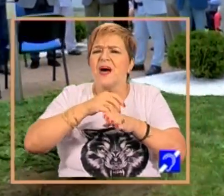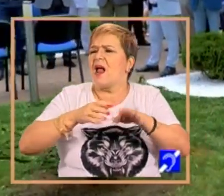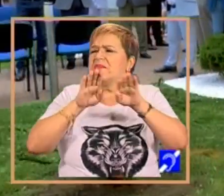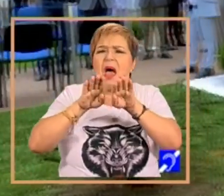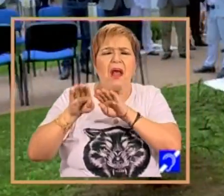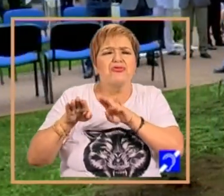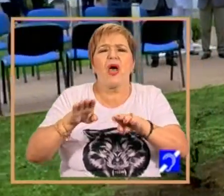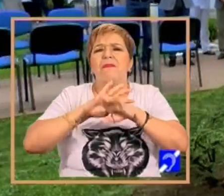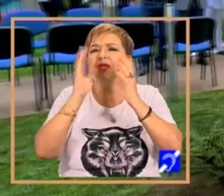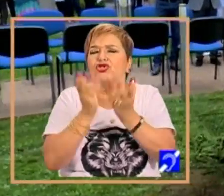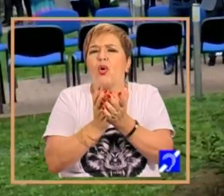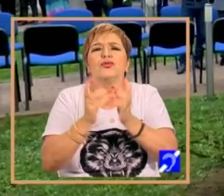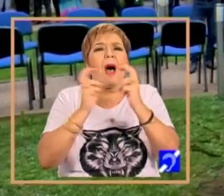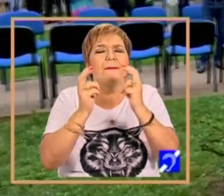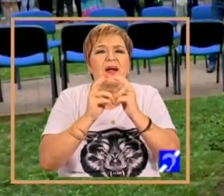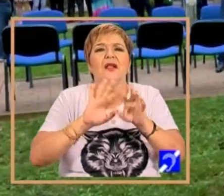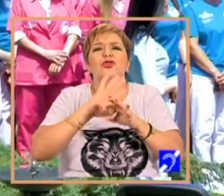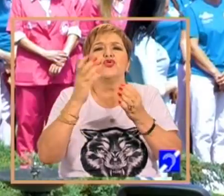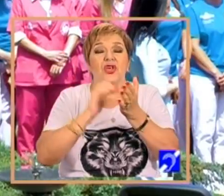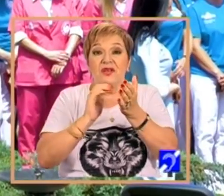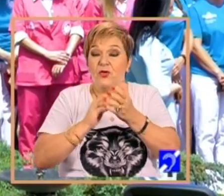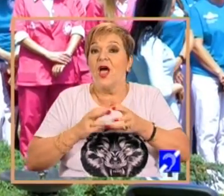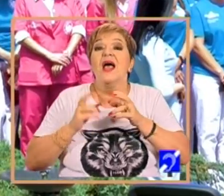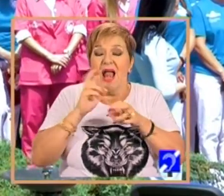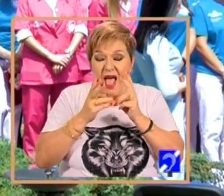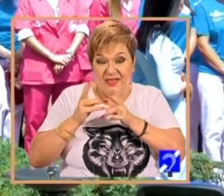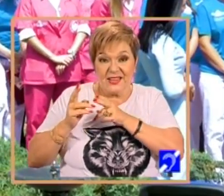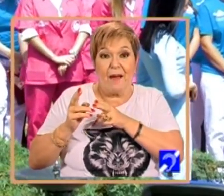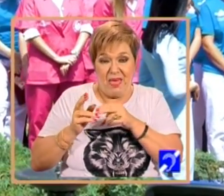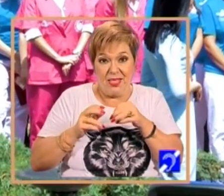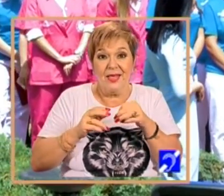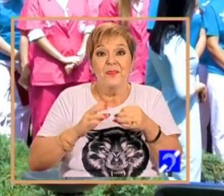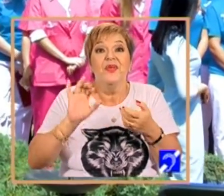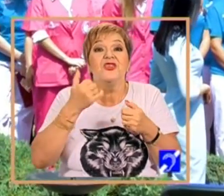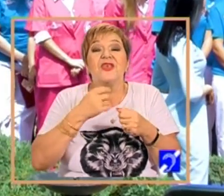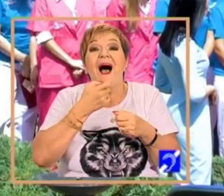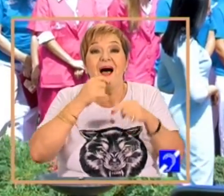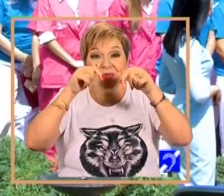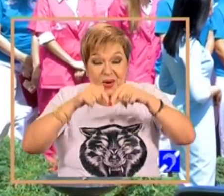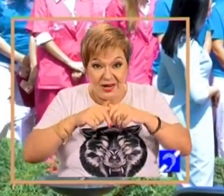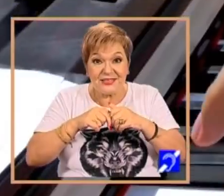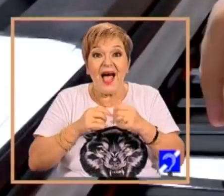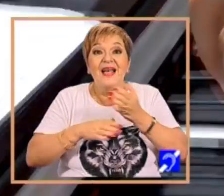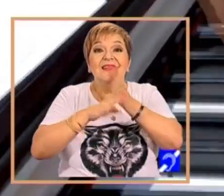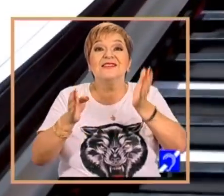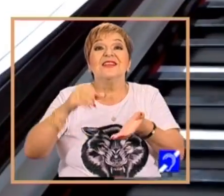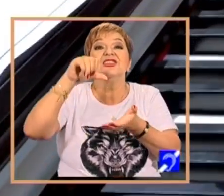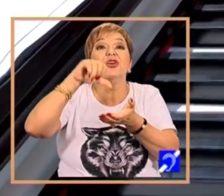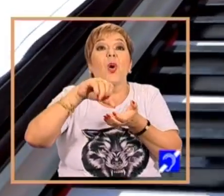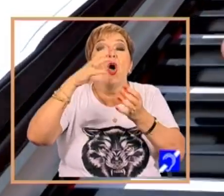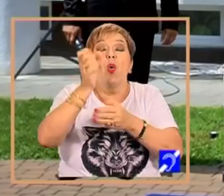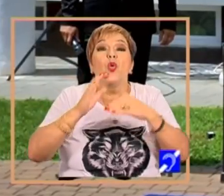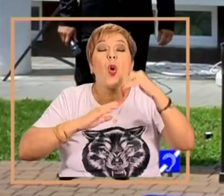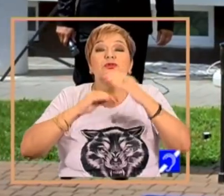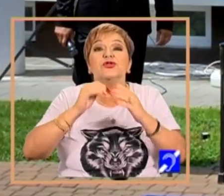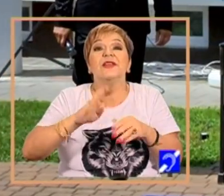dotare și tot ce presupune ca terapie, astfel încât în acest an inaugurăm și Corpul B. Centrul